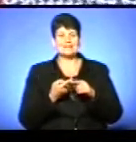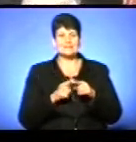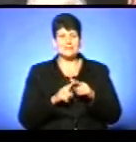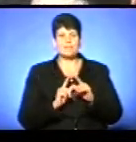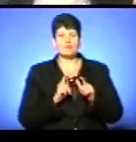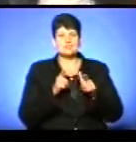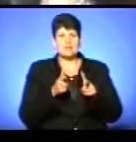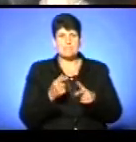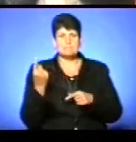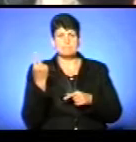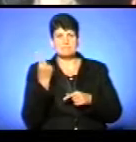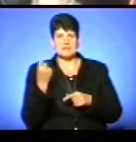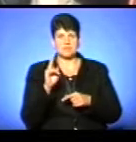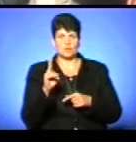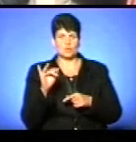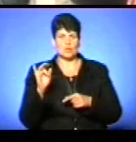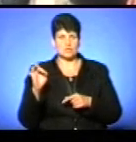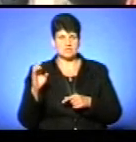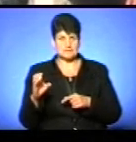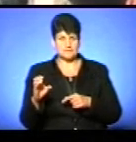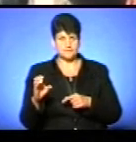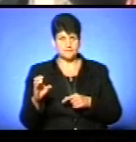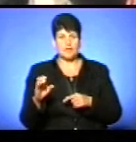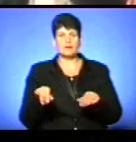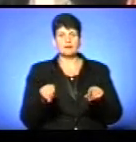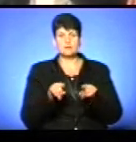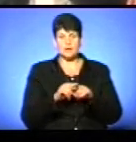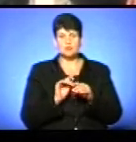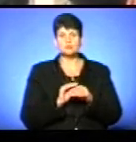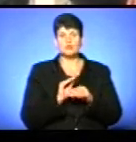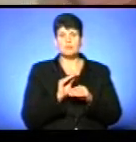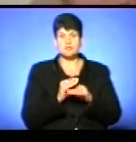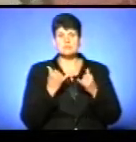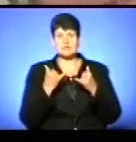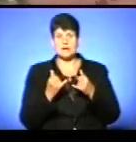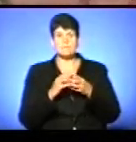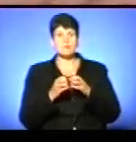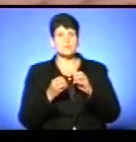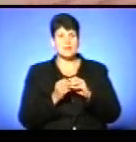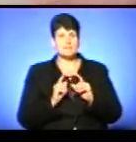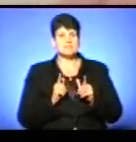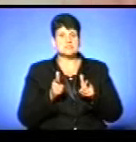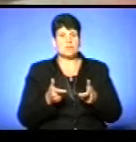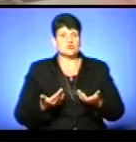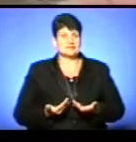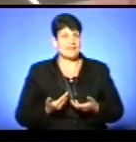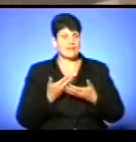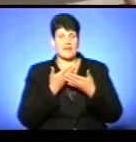студмістечка економічного університету Іван Плішко. Також він додав, що наразі проблем із поселенням у них немає.